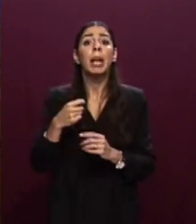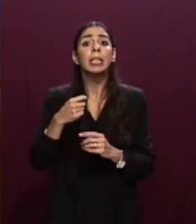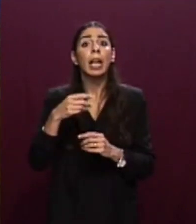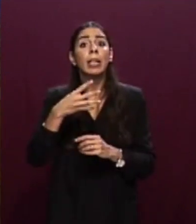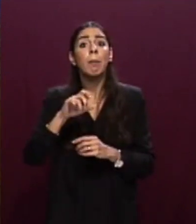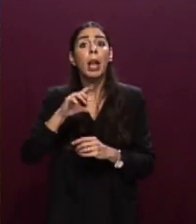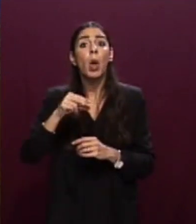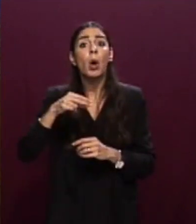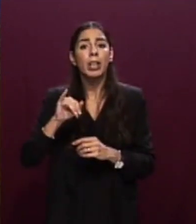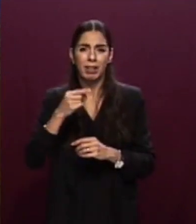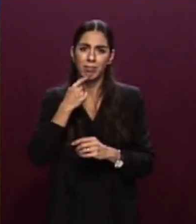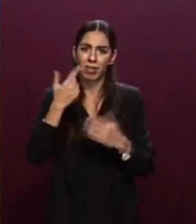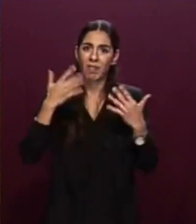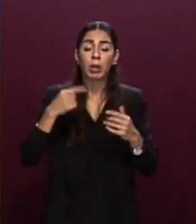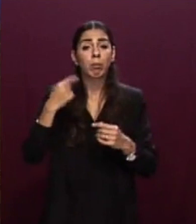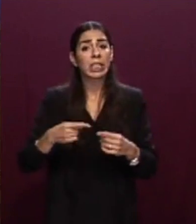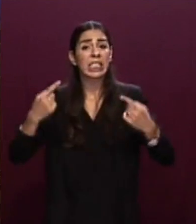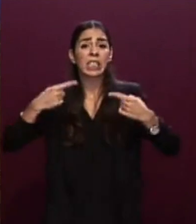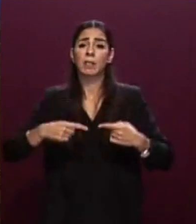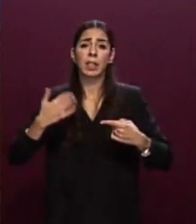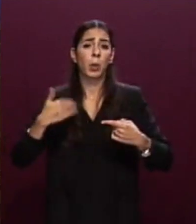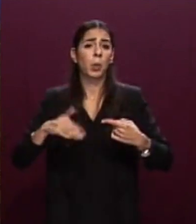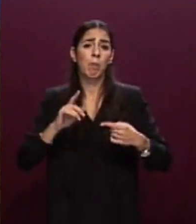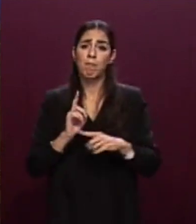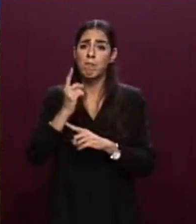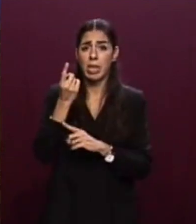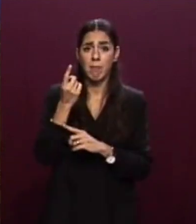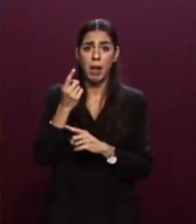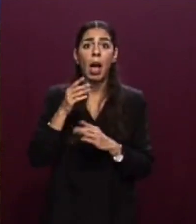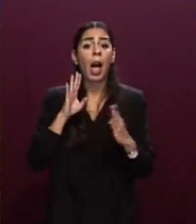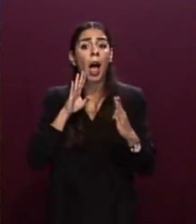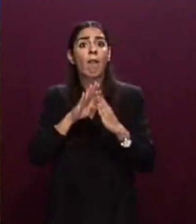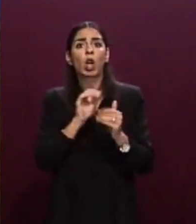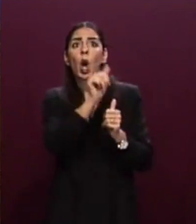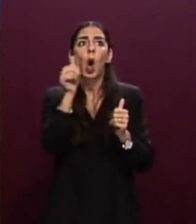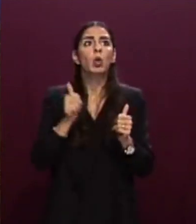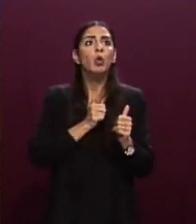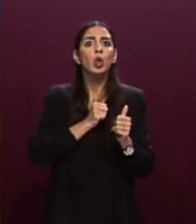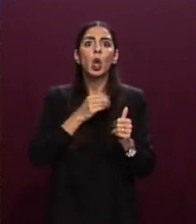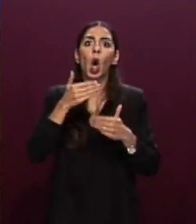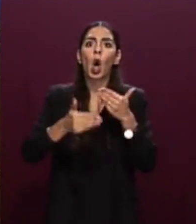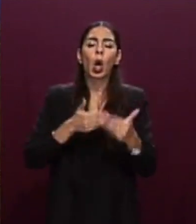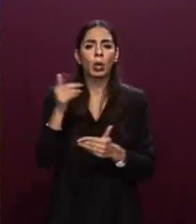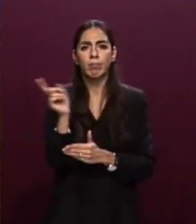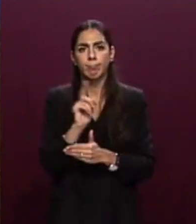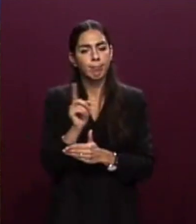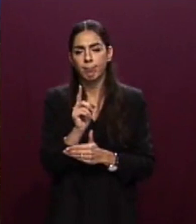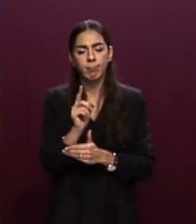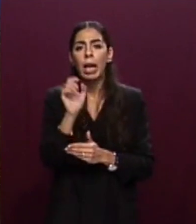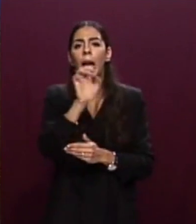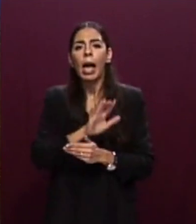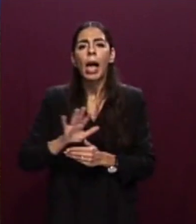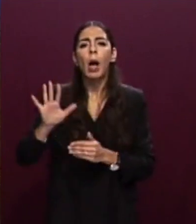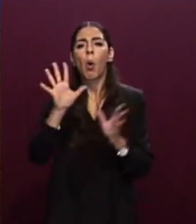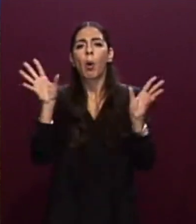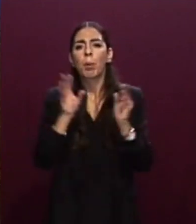Governo, di una di quelle sfide epocali che non possono essere affrontate dai singoli Stati e sulle quali è arrivato il tempo che l'Unione Europea sviluppi